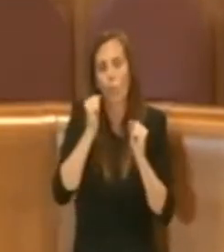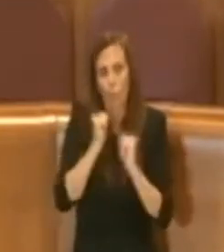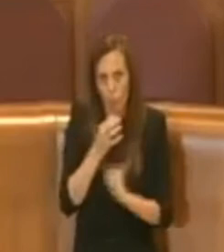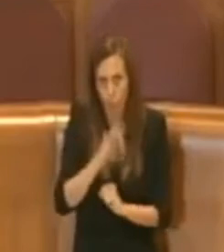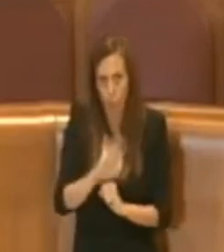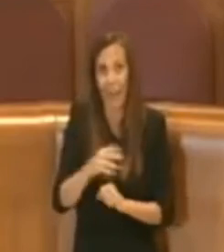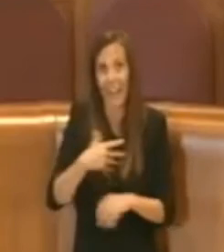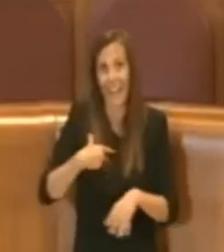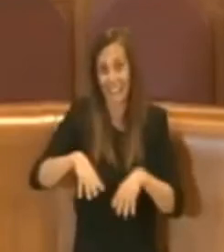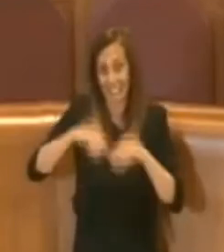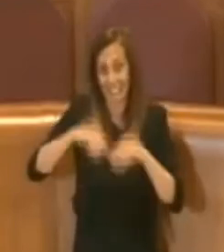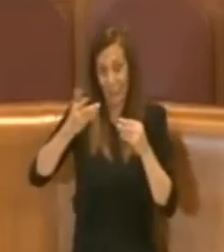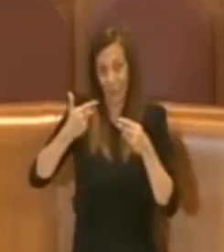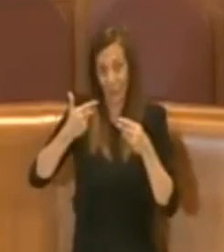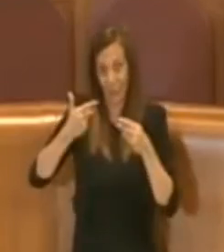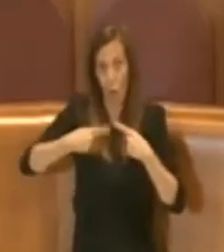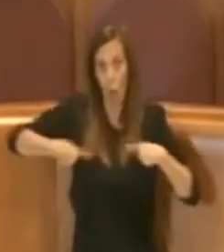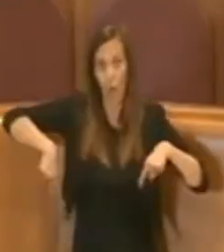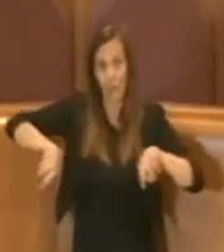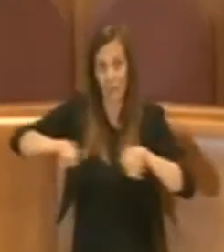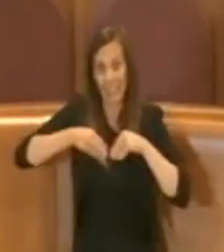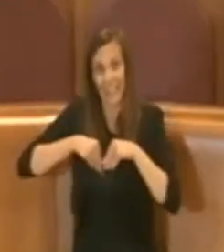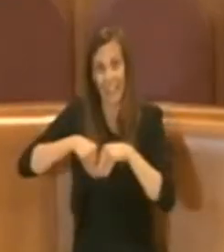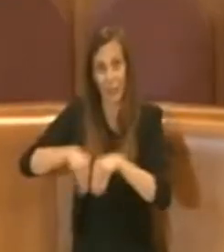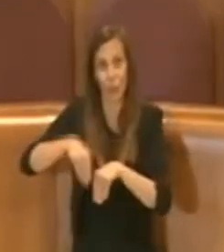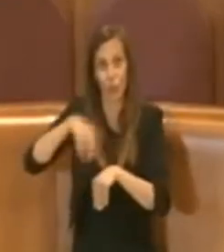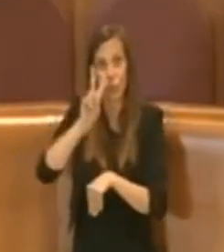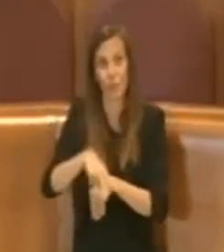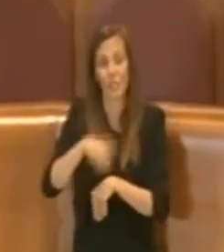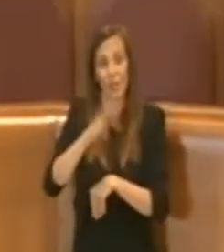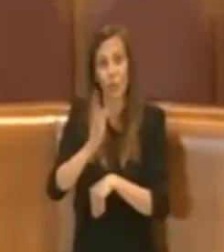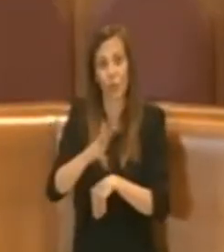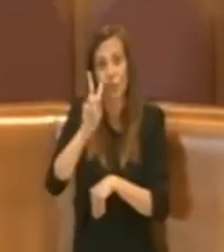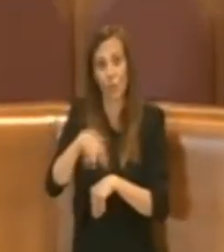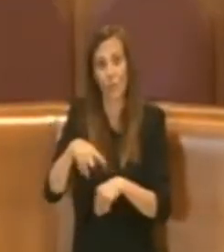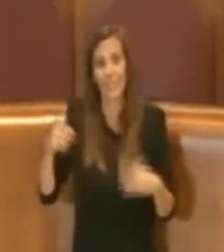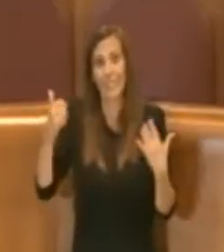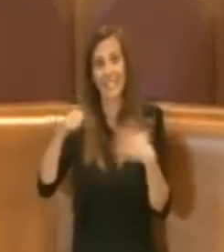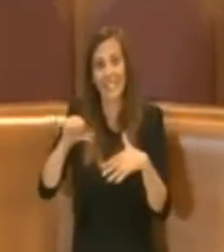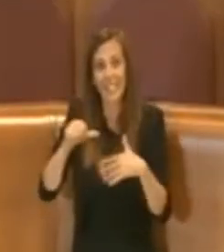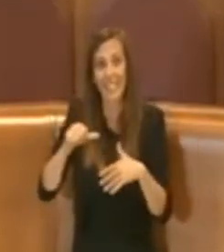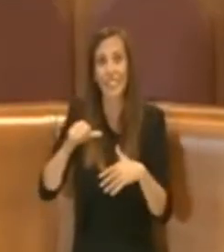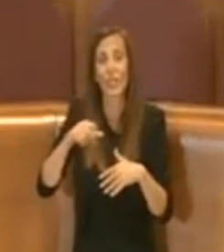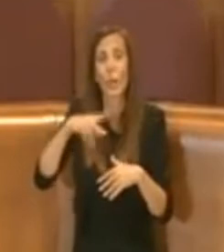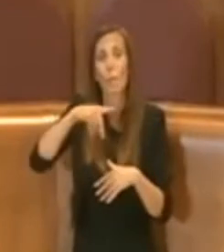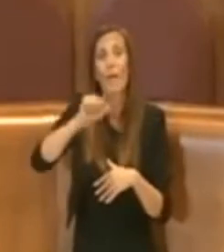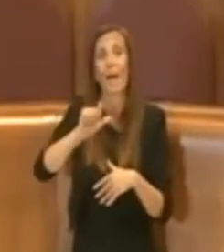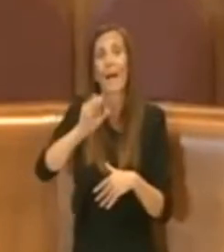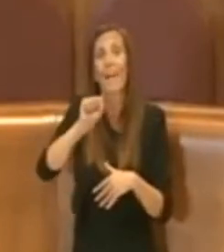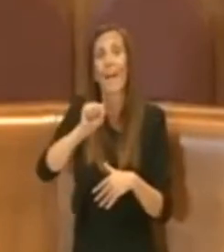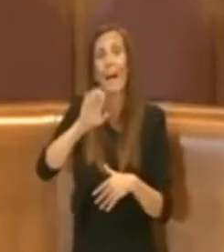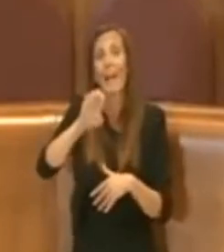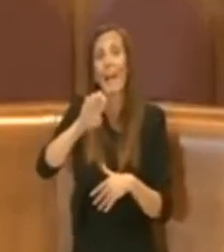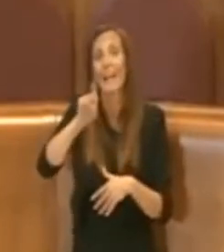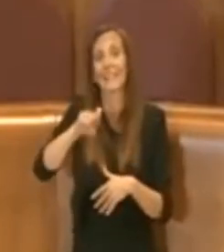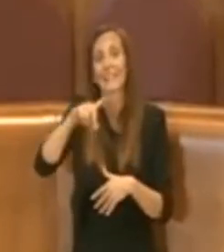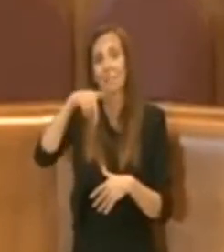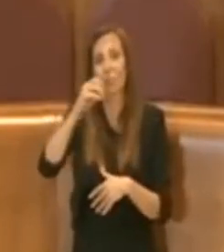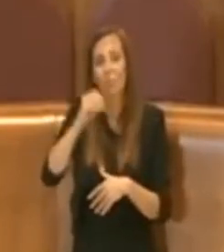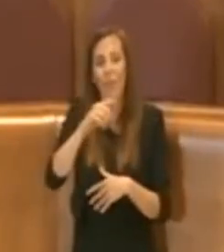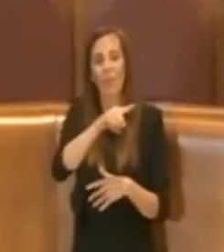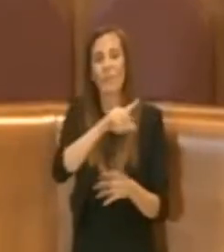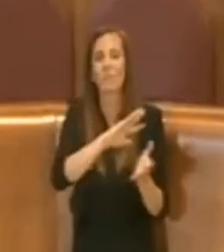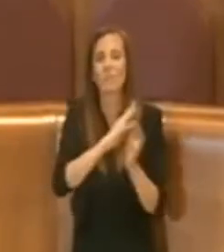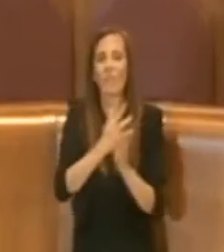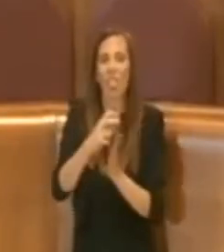consigliatura duemila e quindici duemila e sedici il Palaexpo eh ha visto un indebolimento che di fatto ha visto